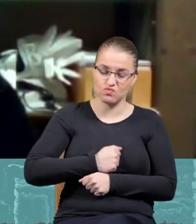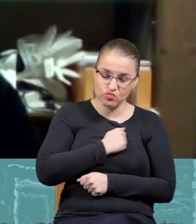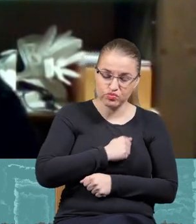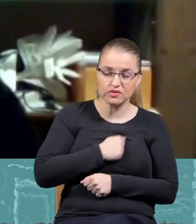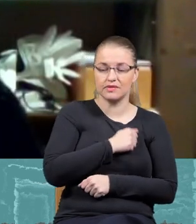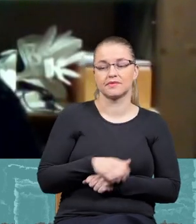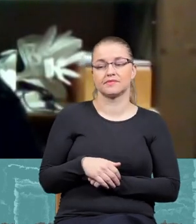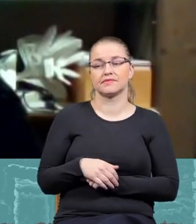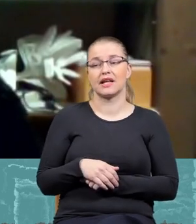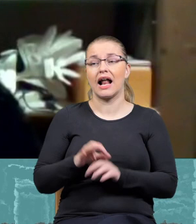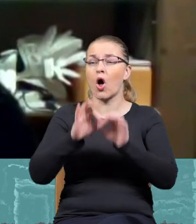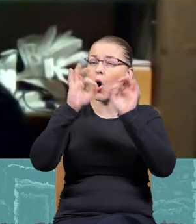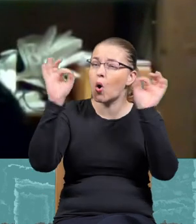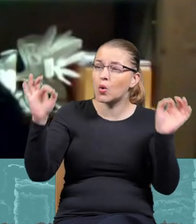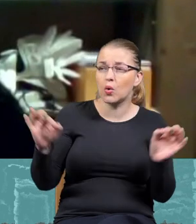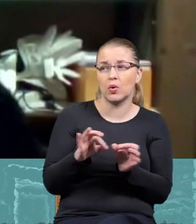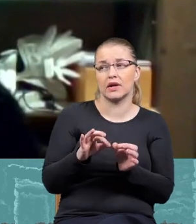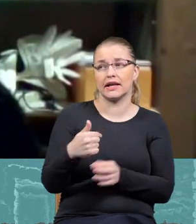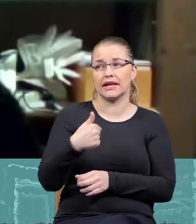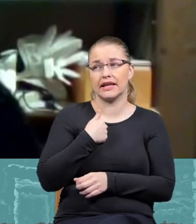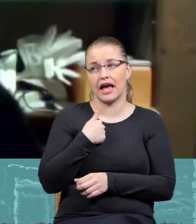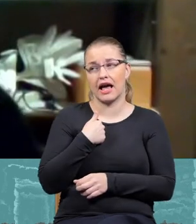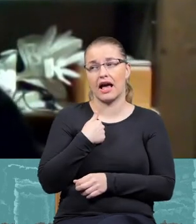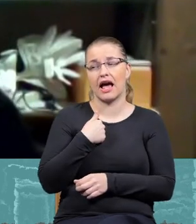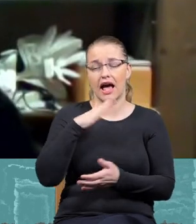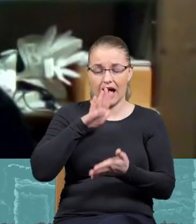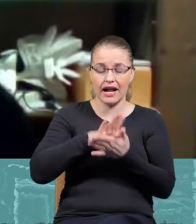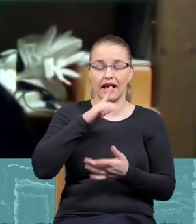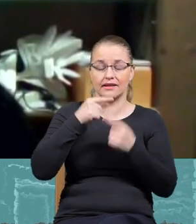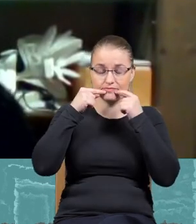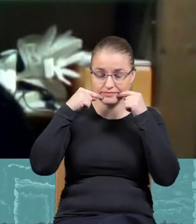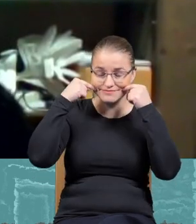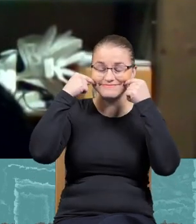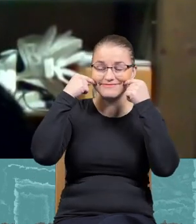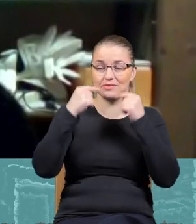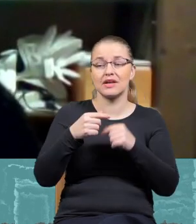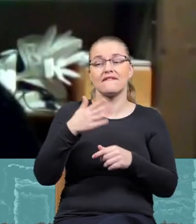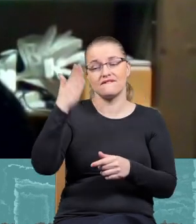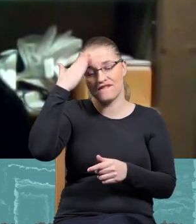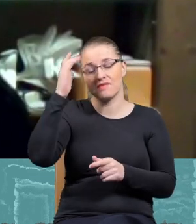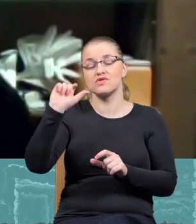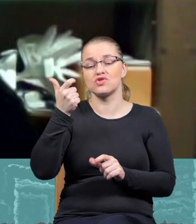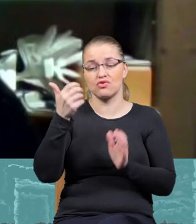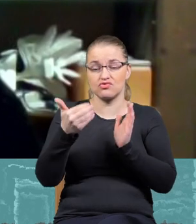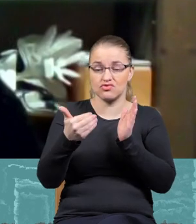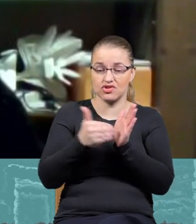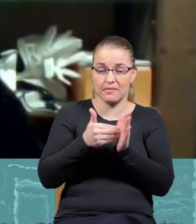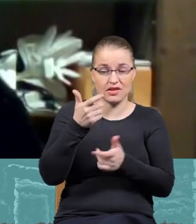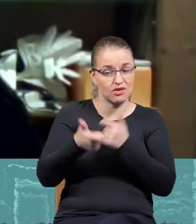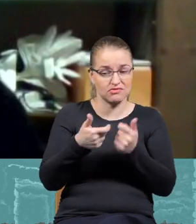Ale w ogóle to jestem raczej optymistą. Ja wiem, że trzeba coś robić, nie można zrezygnować.